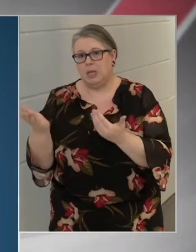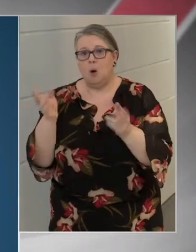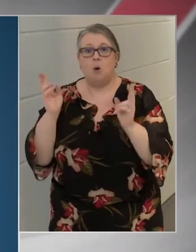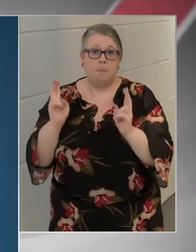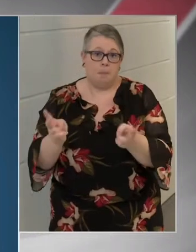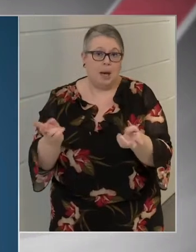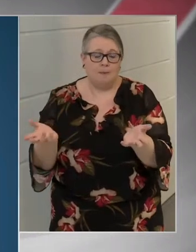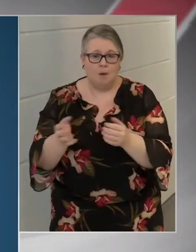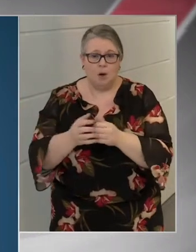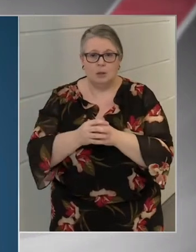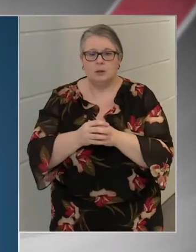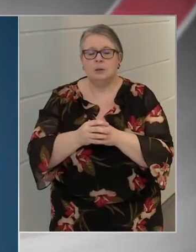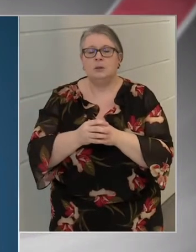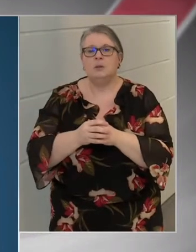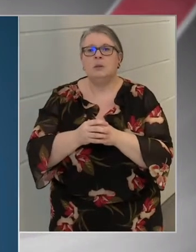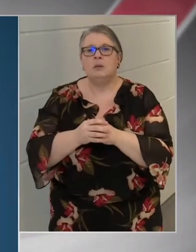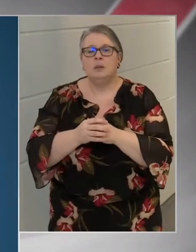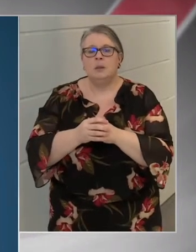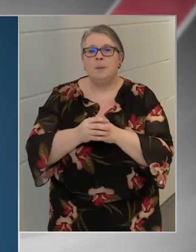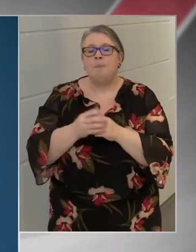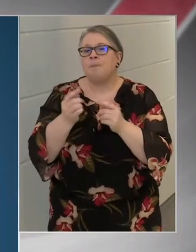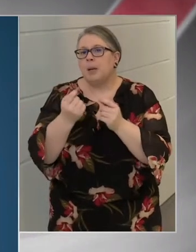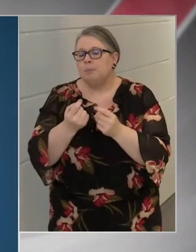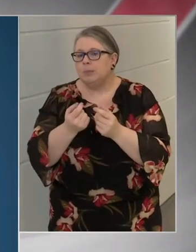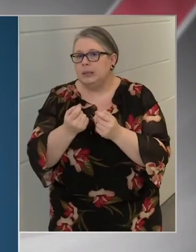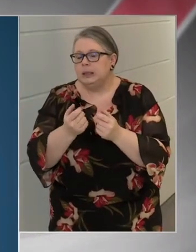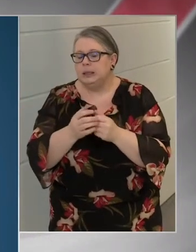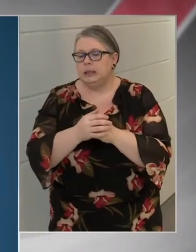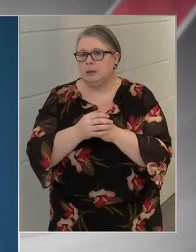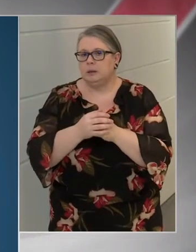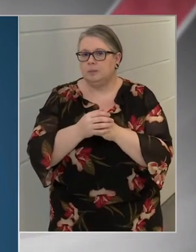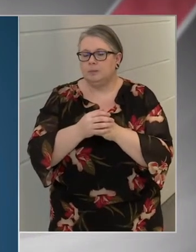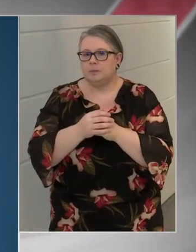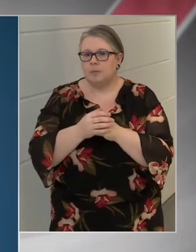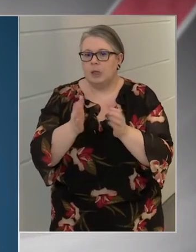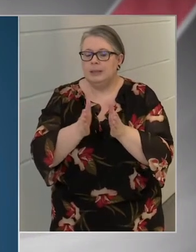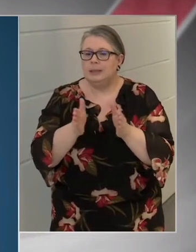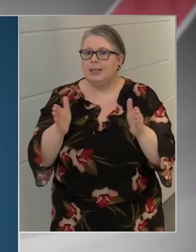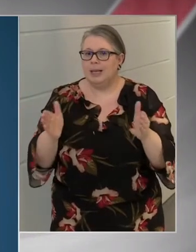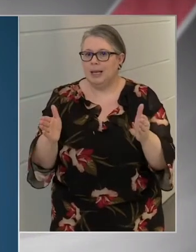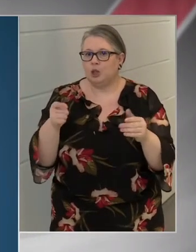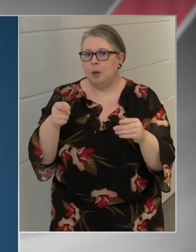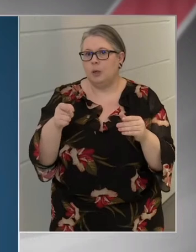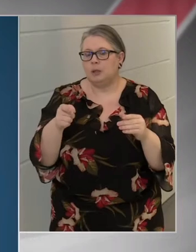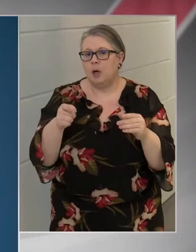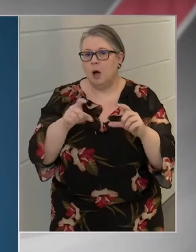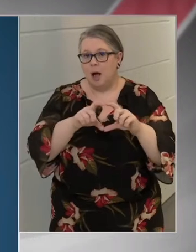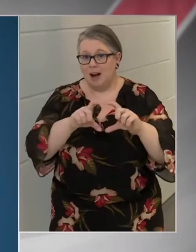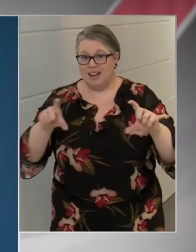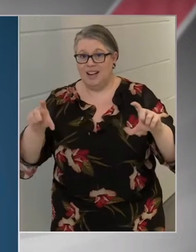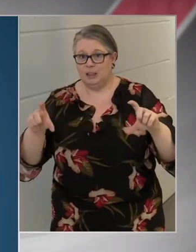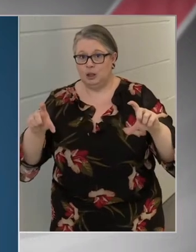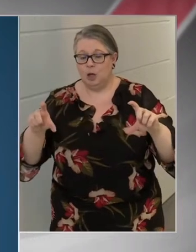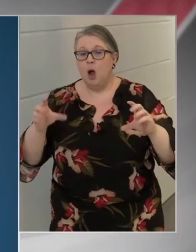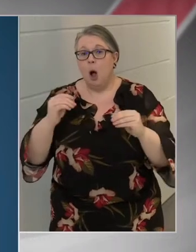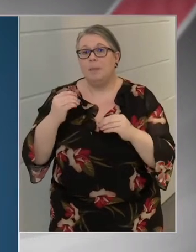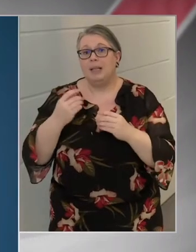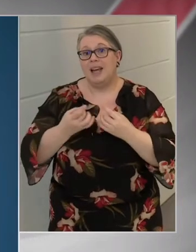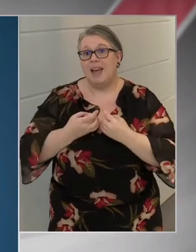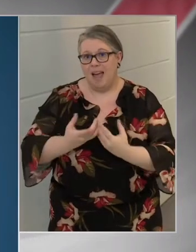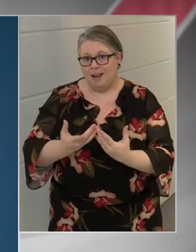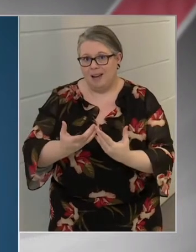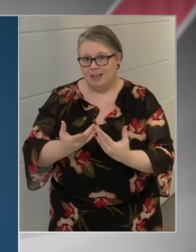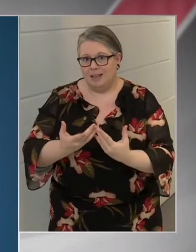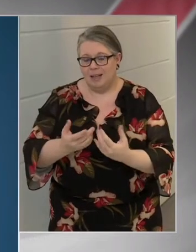rendelkezésre állnak. Egy picit szélesebb az a range is, amit engedélyez